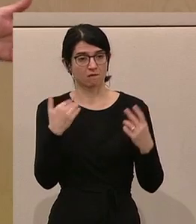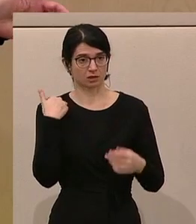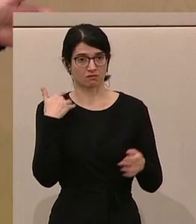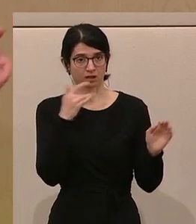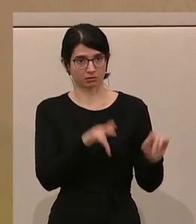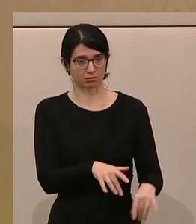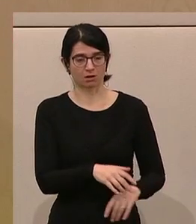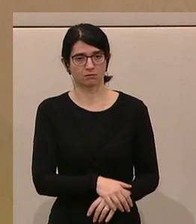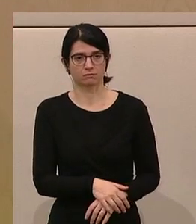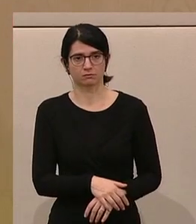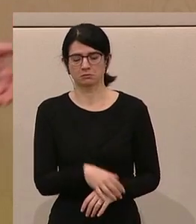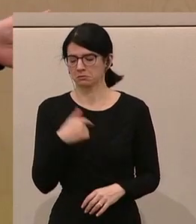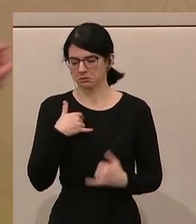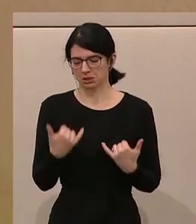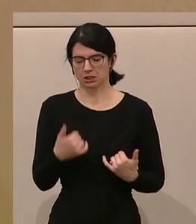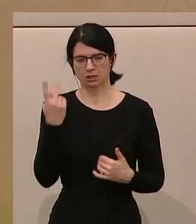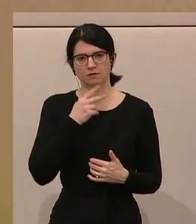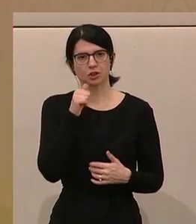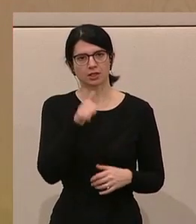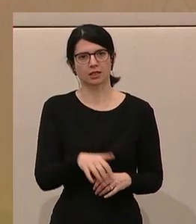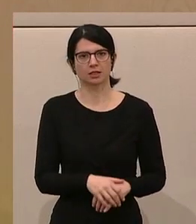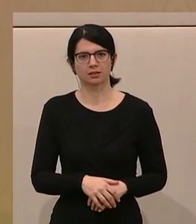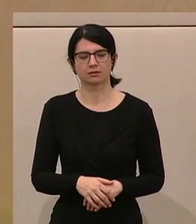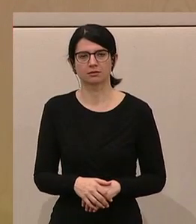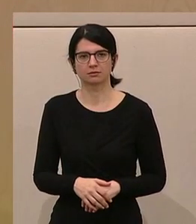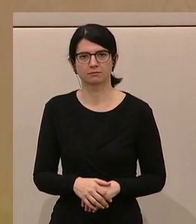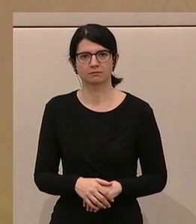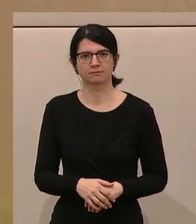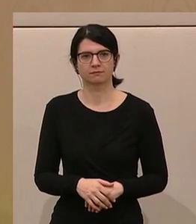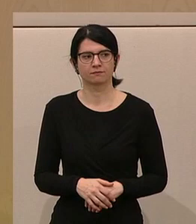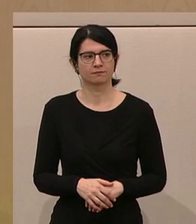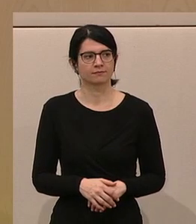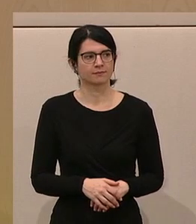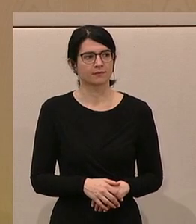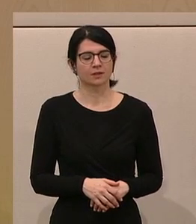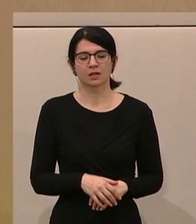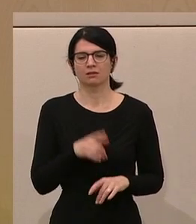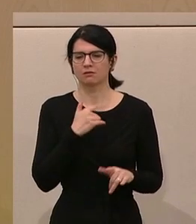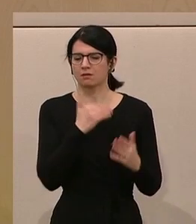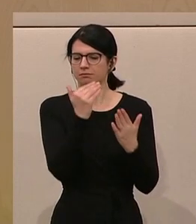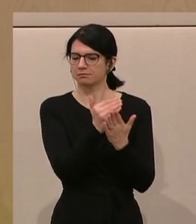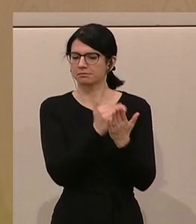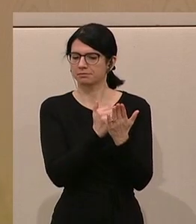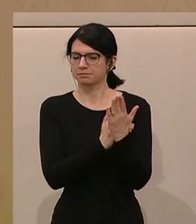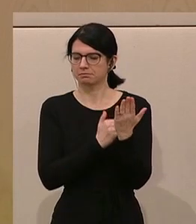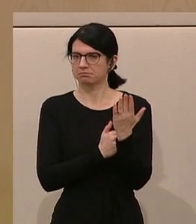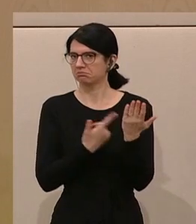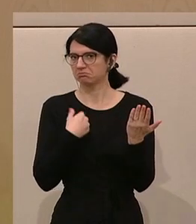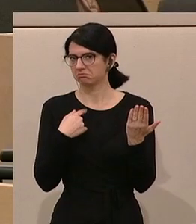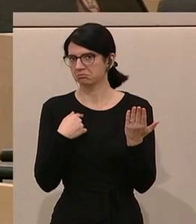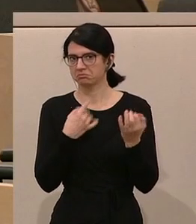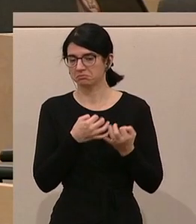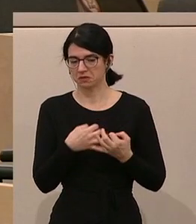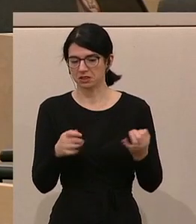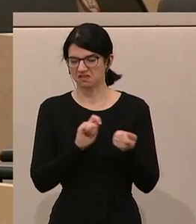wohlgegeben. Das verstehe ich dann heute nicht, warum das heute nicht mehr sein soll. Die Parameter dafür haben sich nämlich nicht